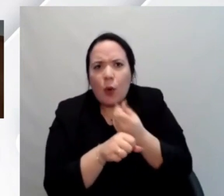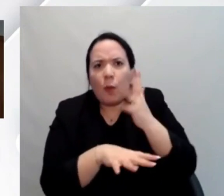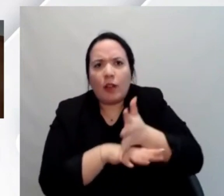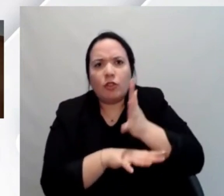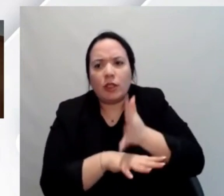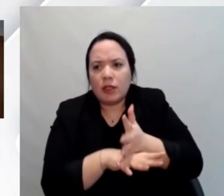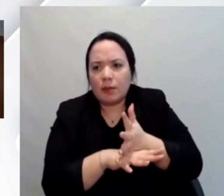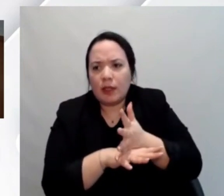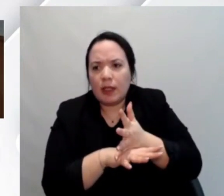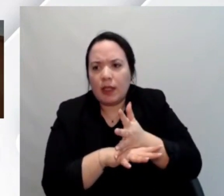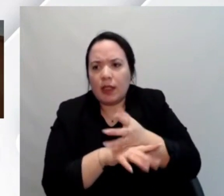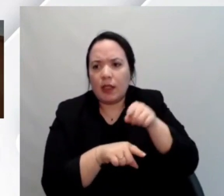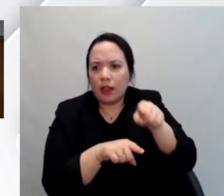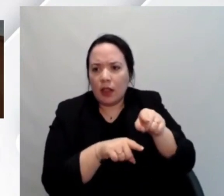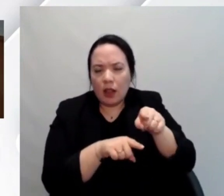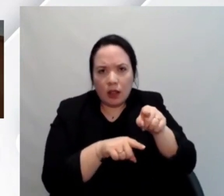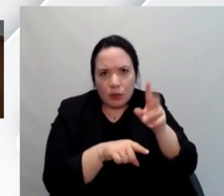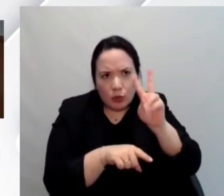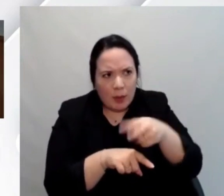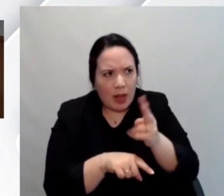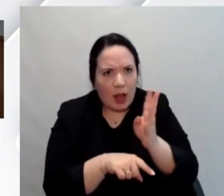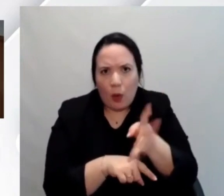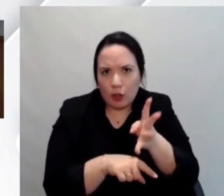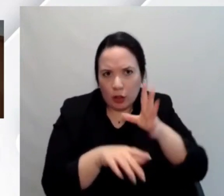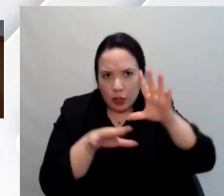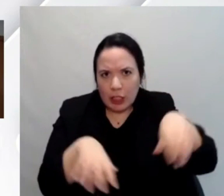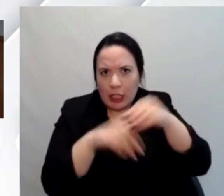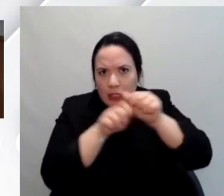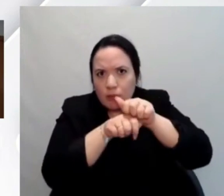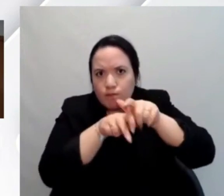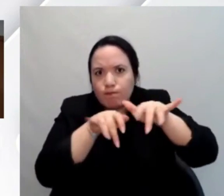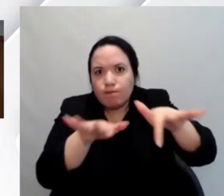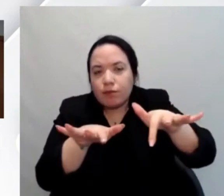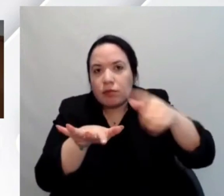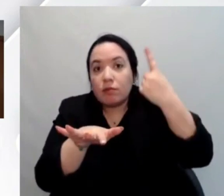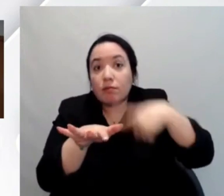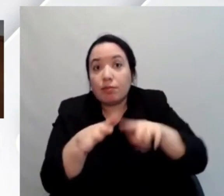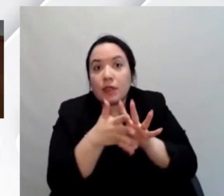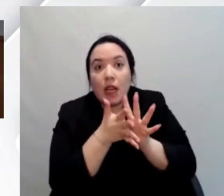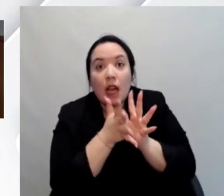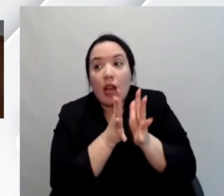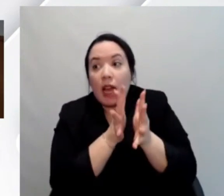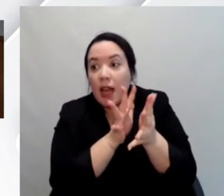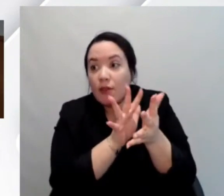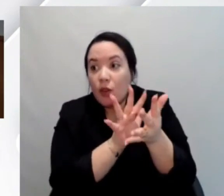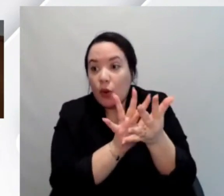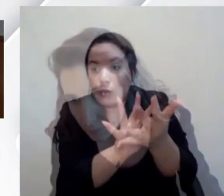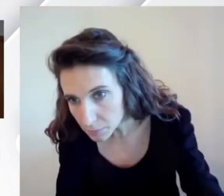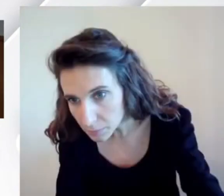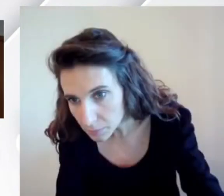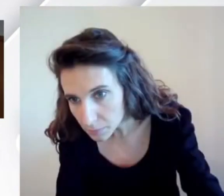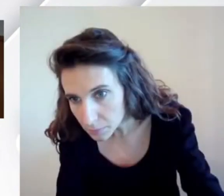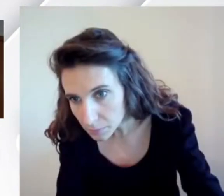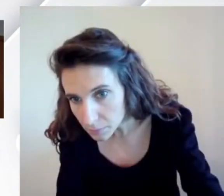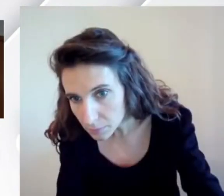ha origine appunto intorno al 2014. Quindi è chiaro che questa evoluzione ha portato con sé e una